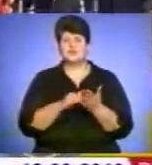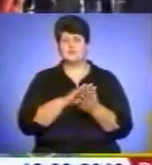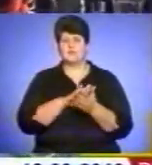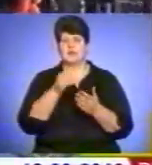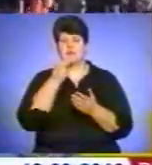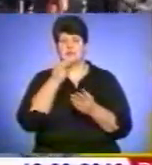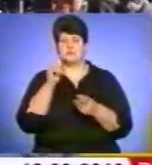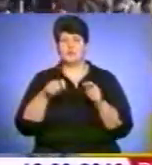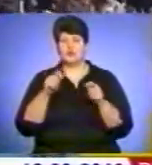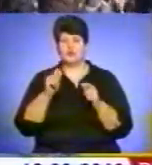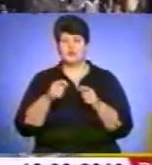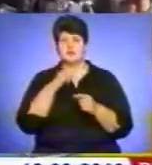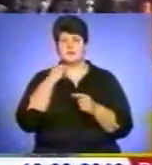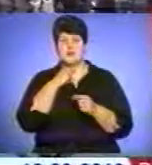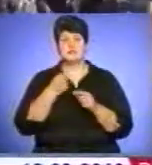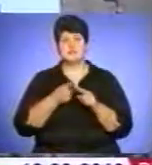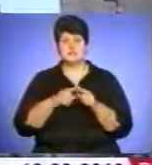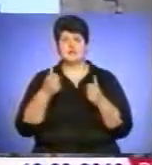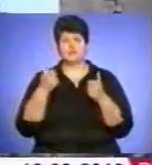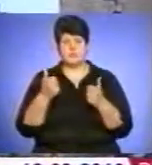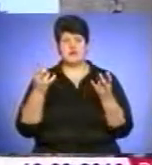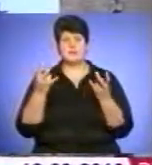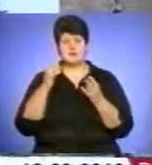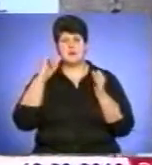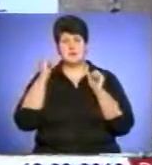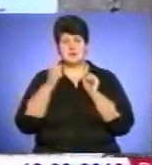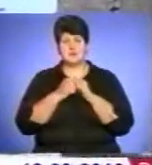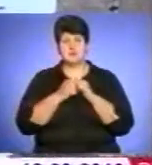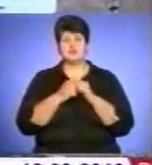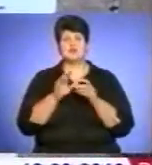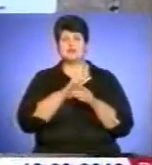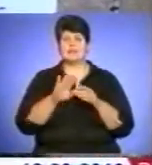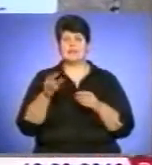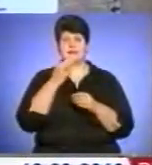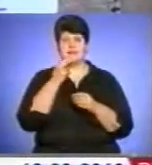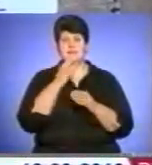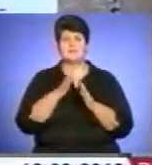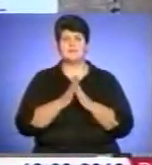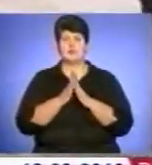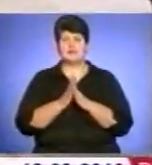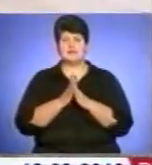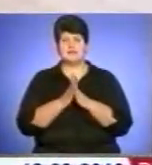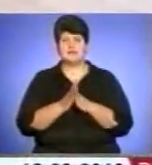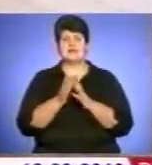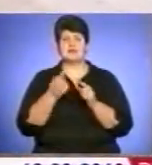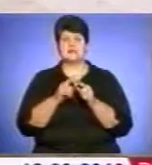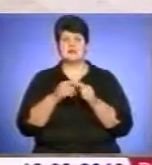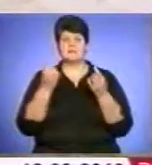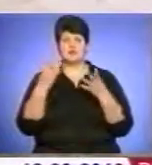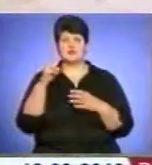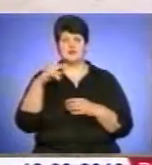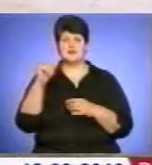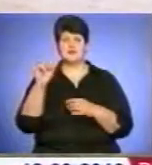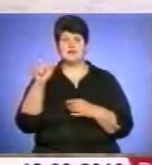Духівники кажуть, це добра традиція. Але варто пам'ятати, що утримання від м'ясних страв без молитви і розумів про духовне – це дієта.